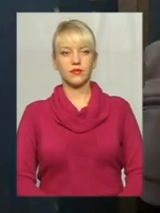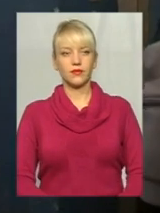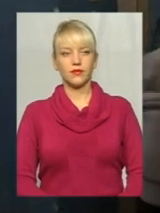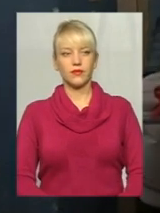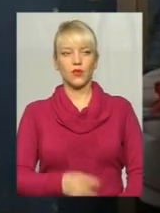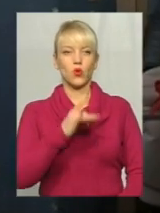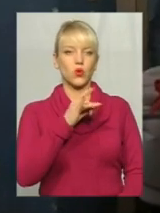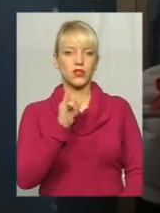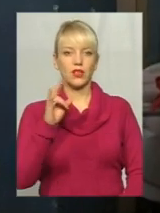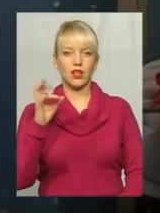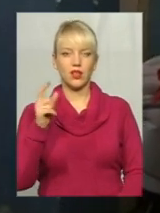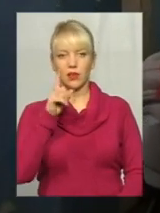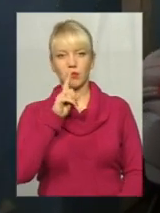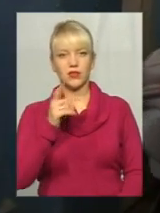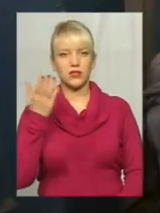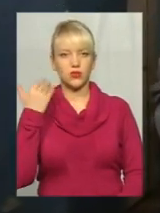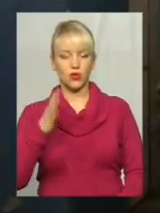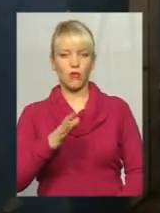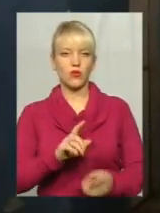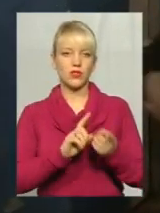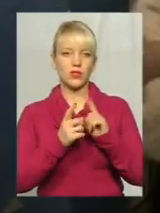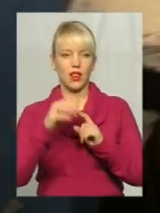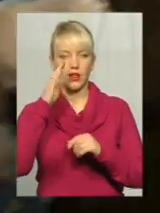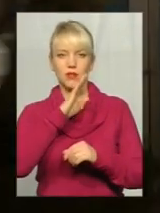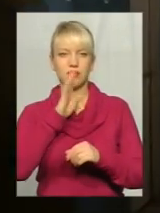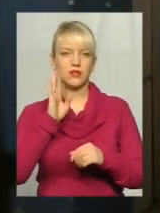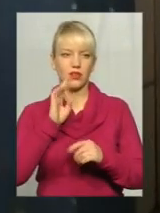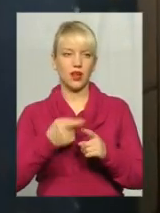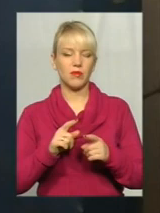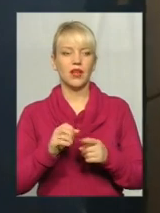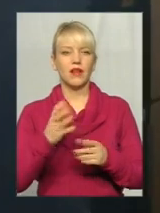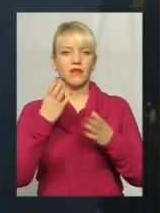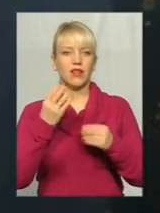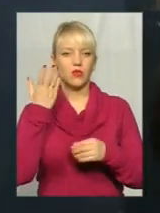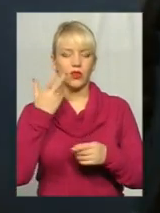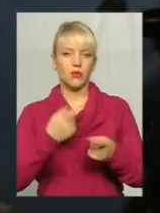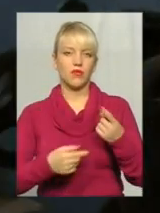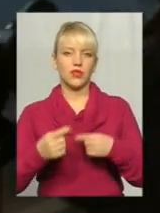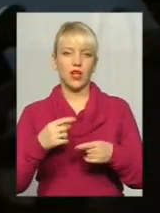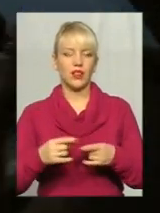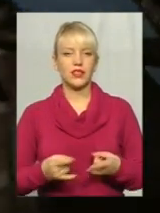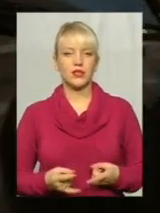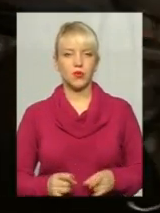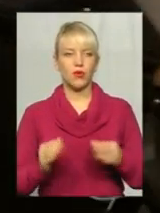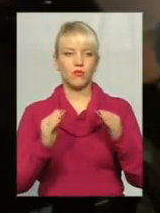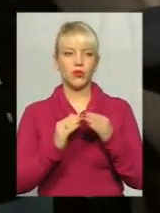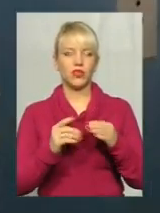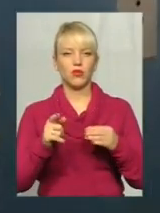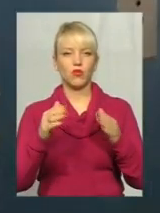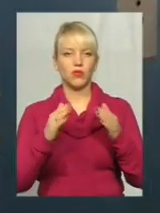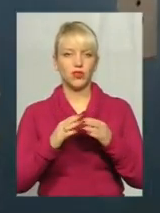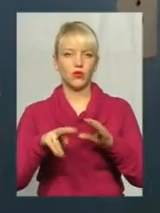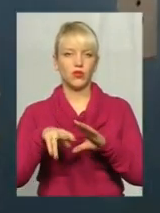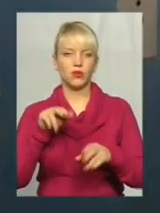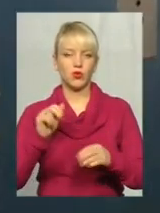Руслан та Інна місяць стали батьками. За іронією долі, в день, коли вони поверталися з Пологового, у будинку, де вони мешкають, відімкнули